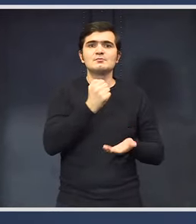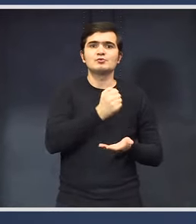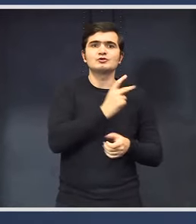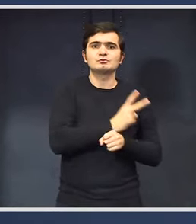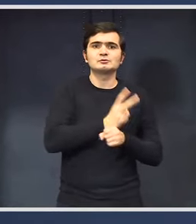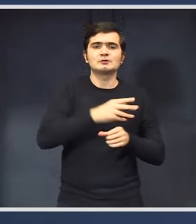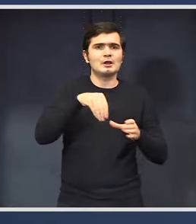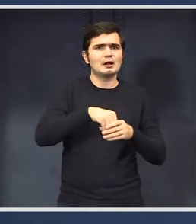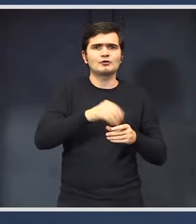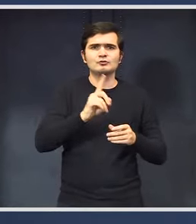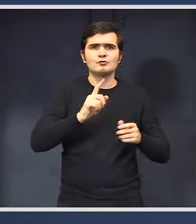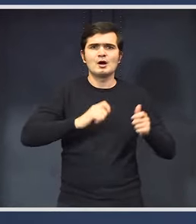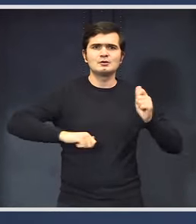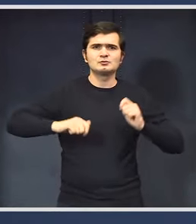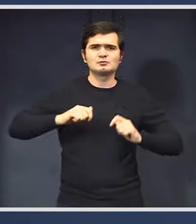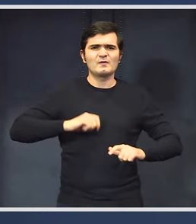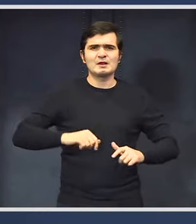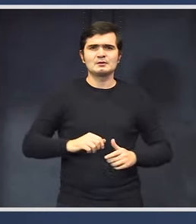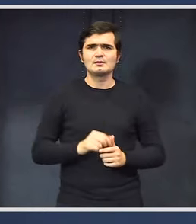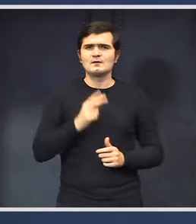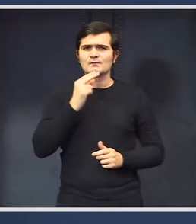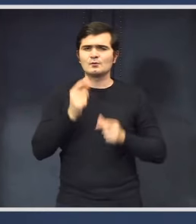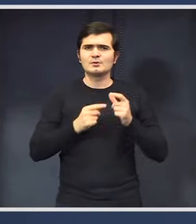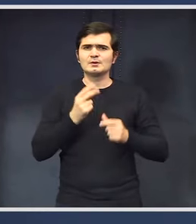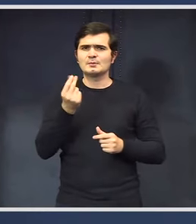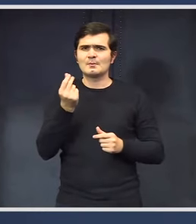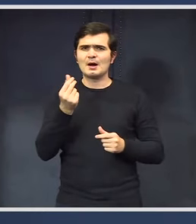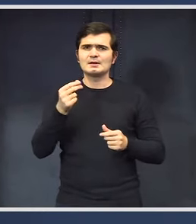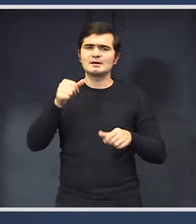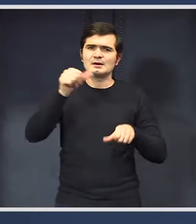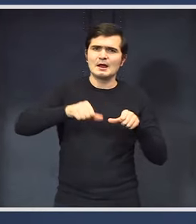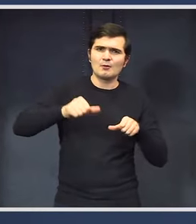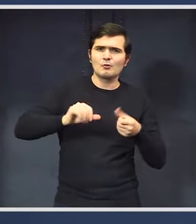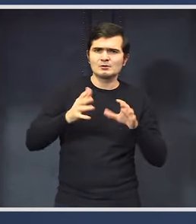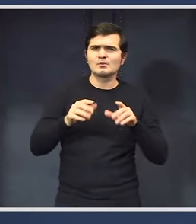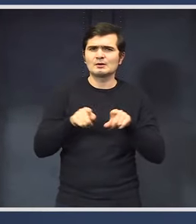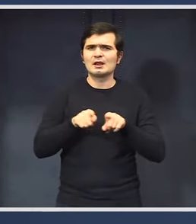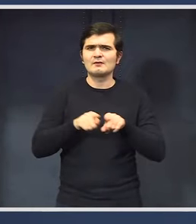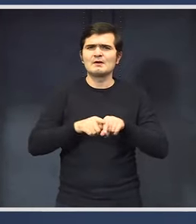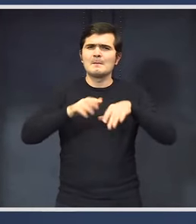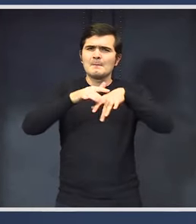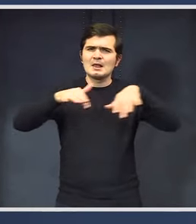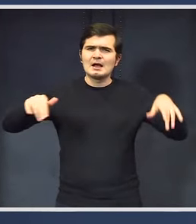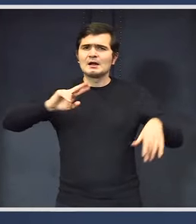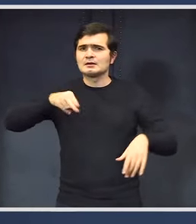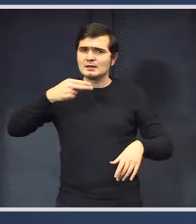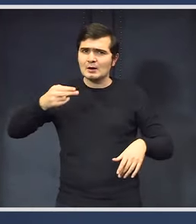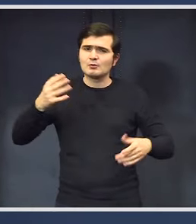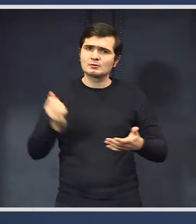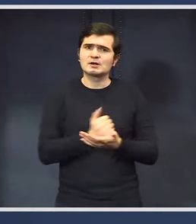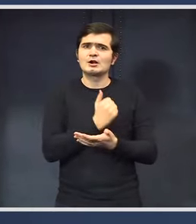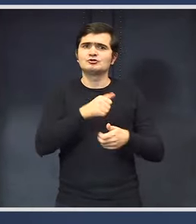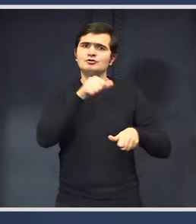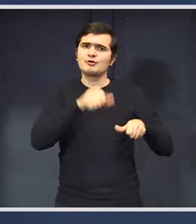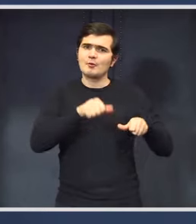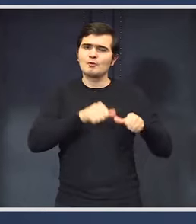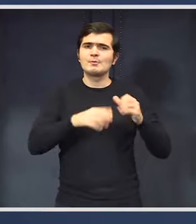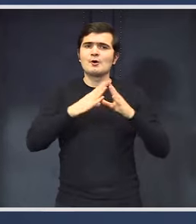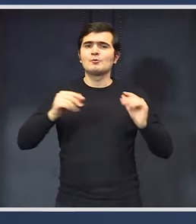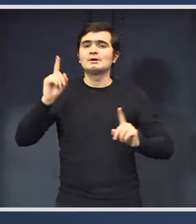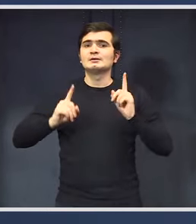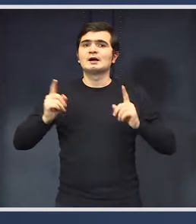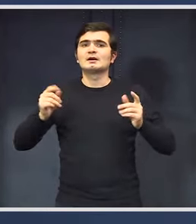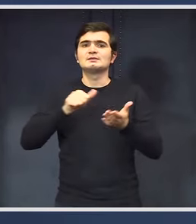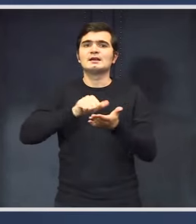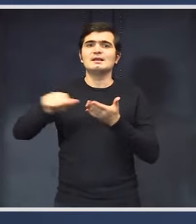până acum. Vorbind atunci de injectarea banilor în economie. În economie ar putea intra probabil miliarde de euro dacă s-ar reduce